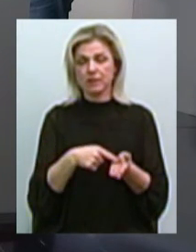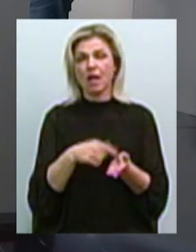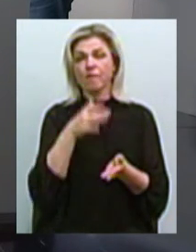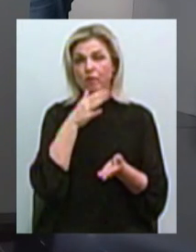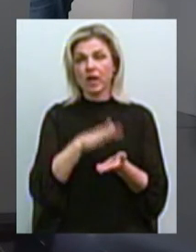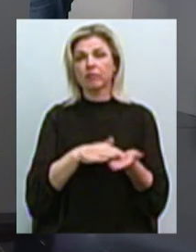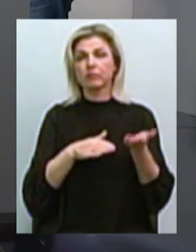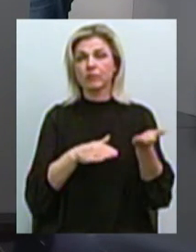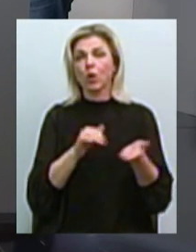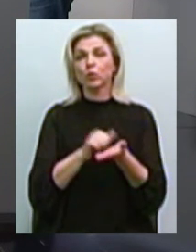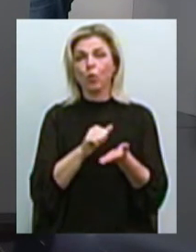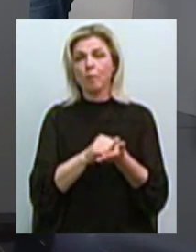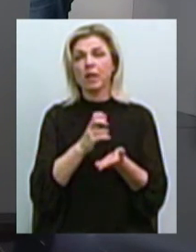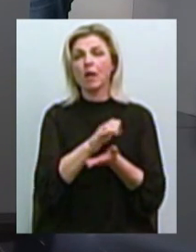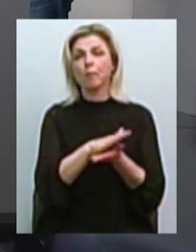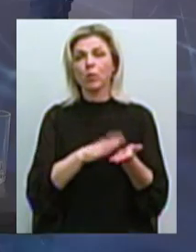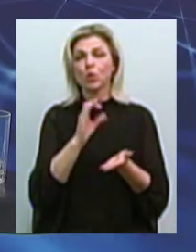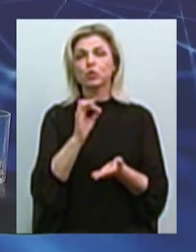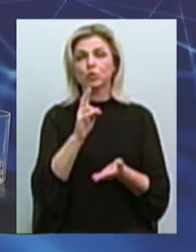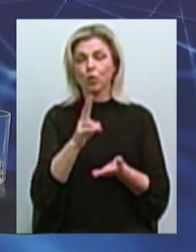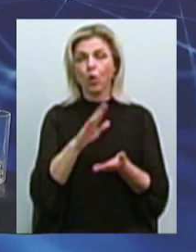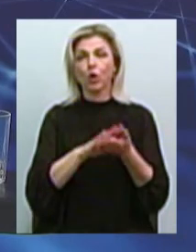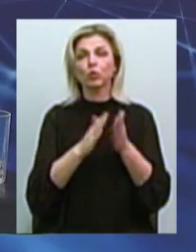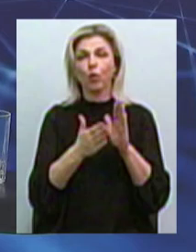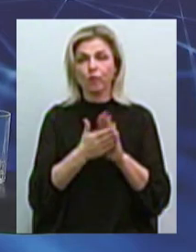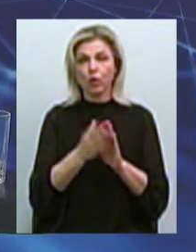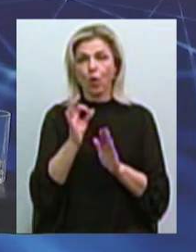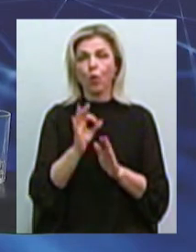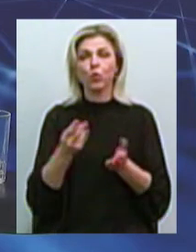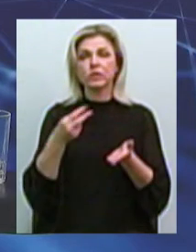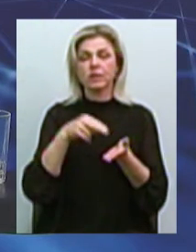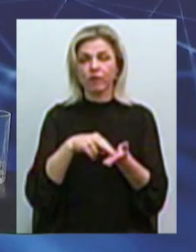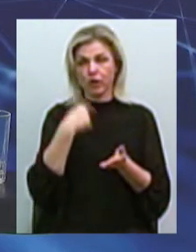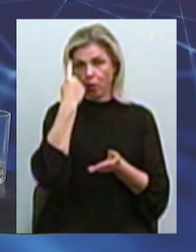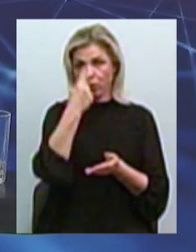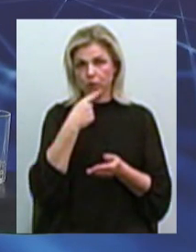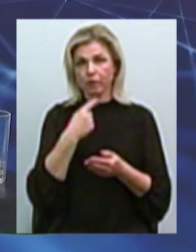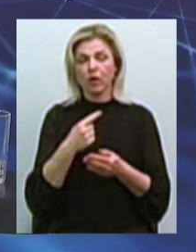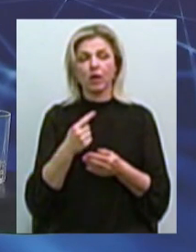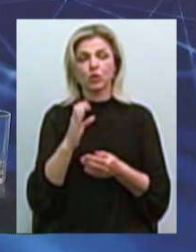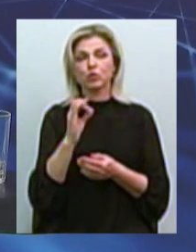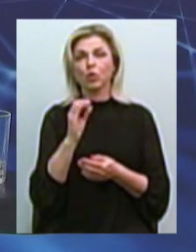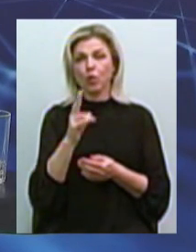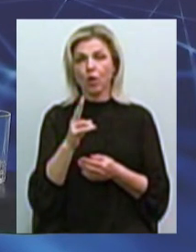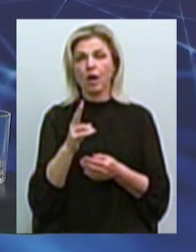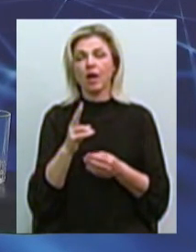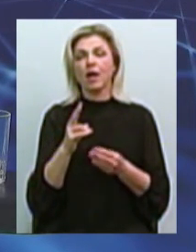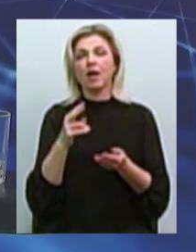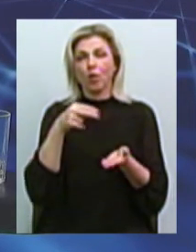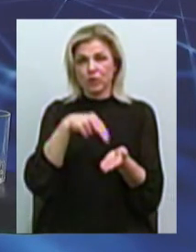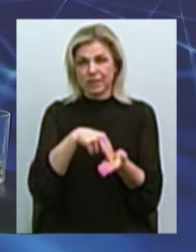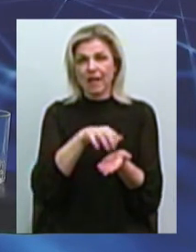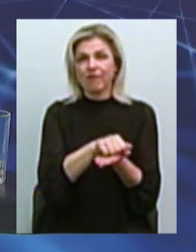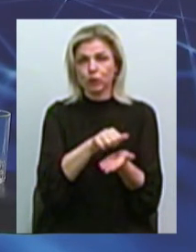документів на продовження терміну дії договору про встановлення особистого строкового сервітуту для